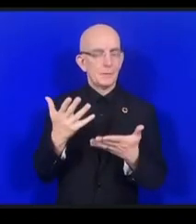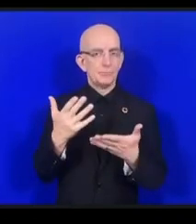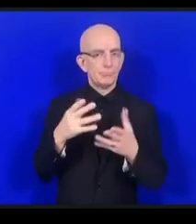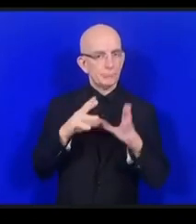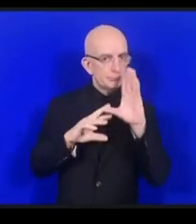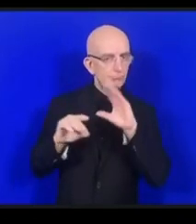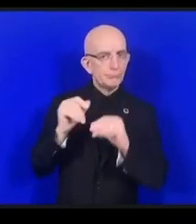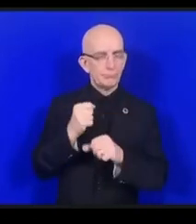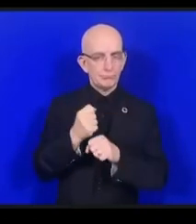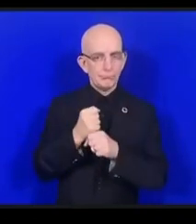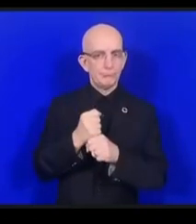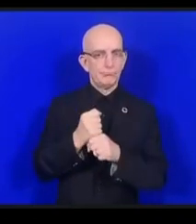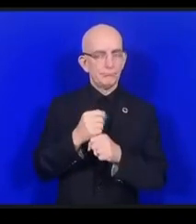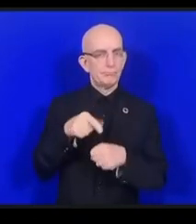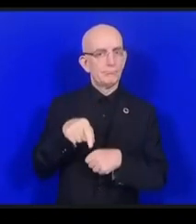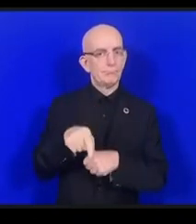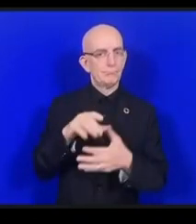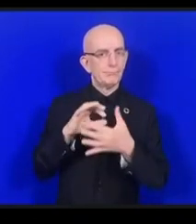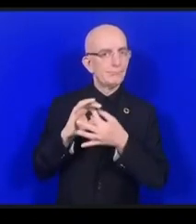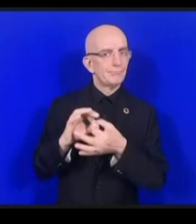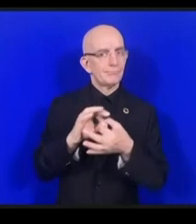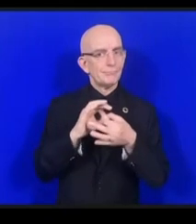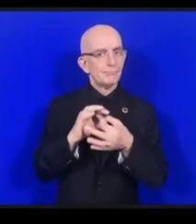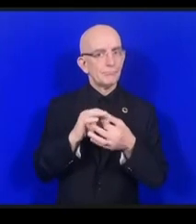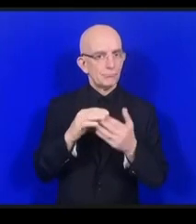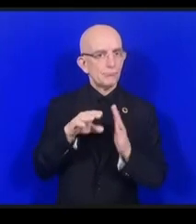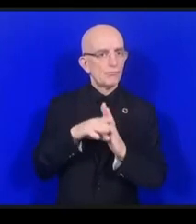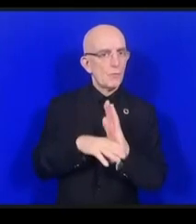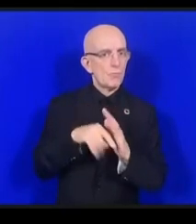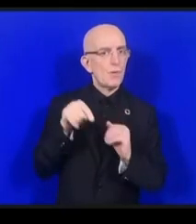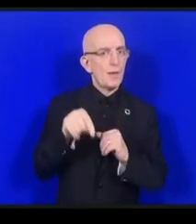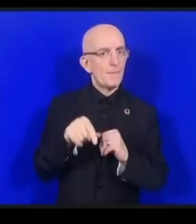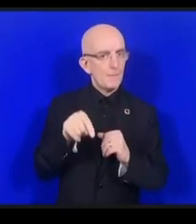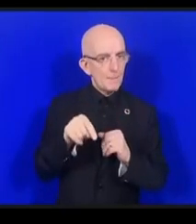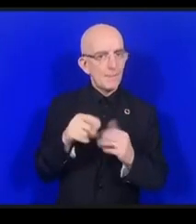le programme de bourse ou essayer